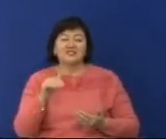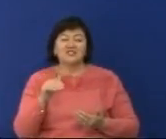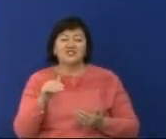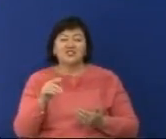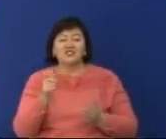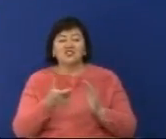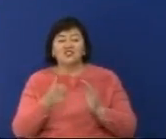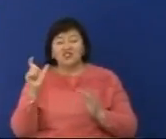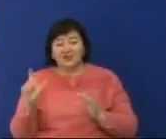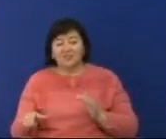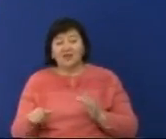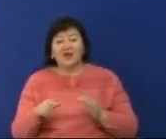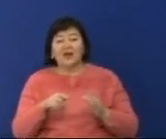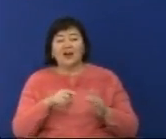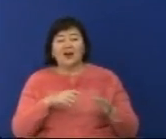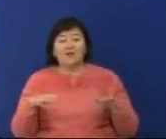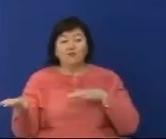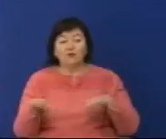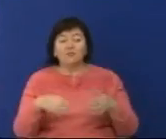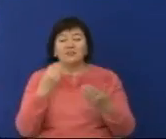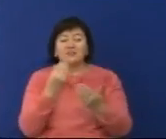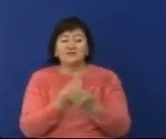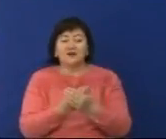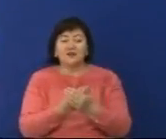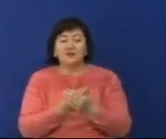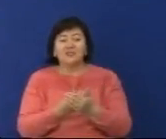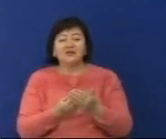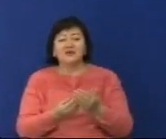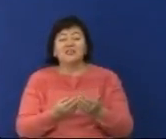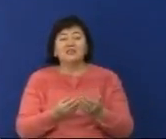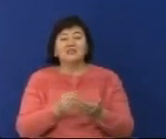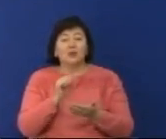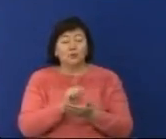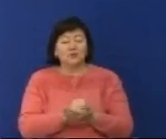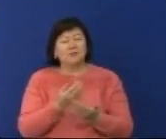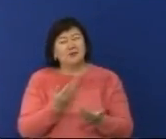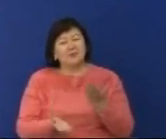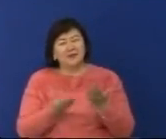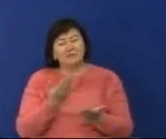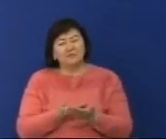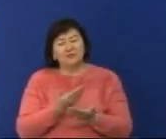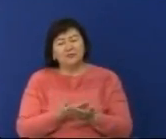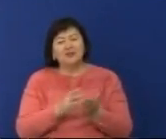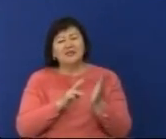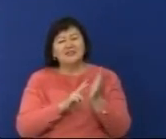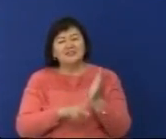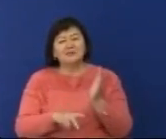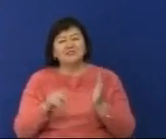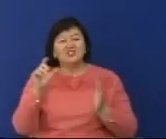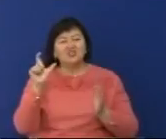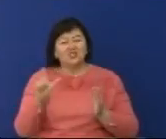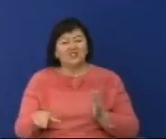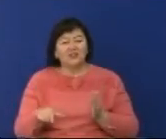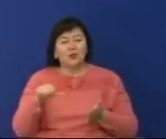жобаларын жүзегі асырат. Семедегі форумға ауылдығы ғу құрптерден жетпістен астам адам келді. Олардың бірі асқат